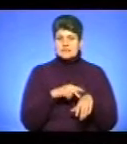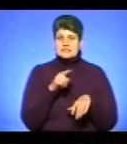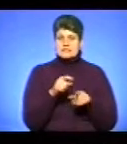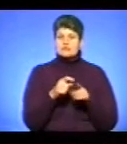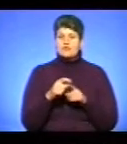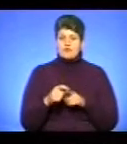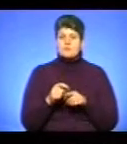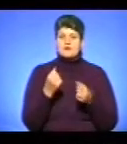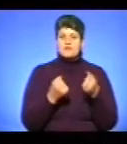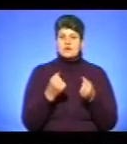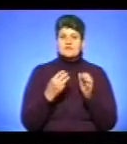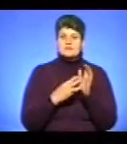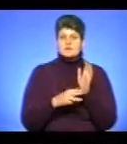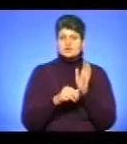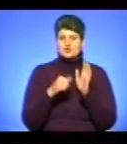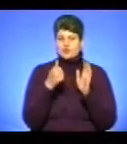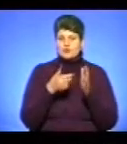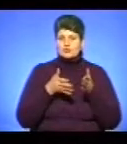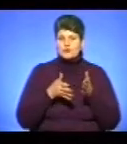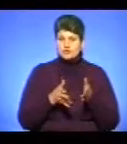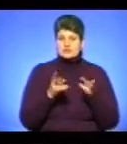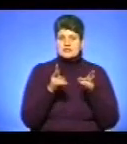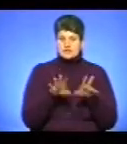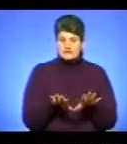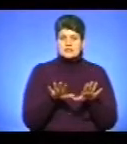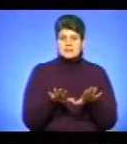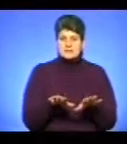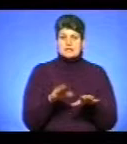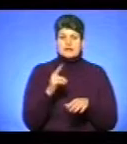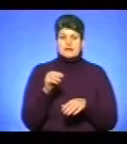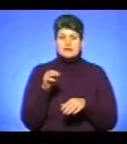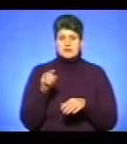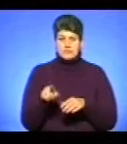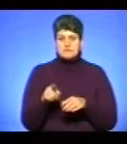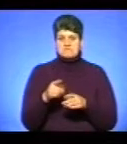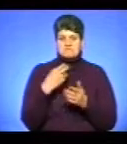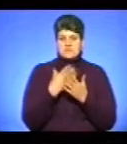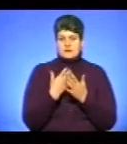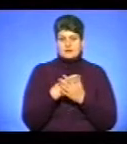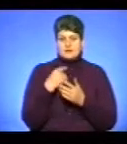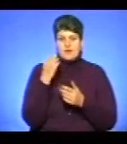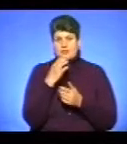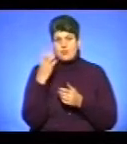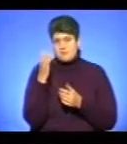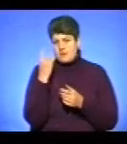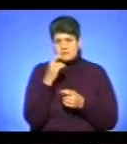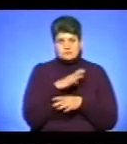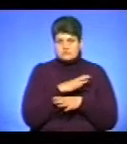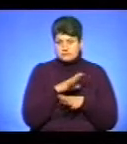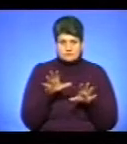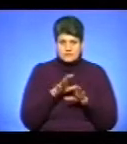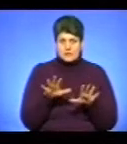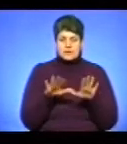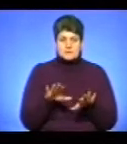словами, водій 86-го року народження залишився на місті ДТП. Ознак алкогольного сп'яніння не виявили. На місті